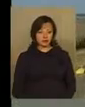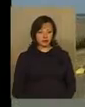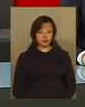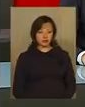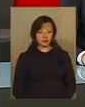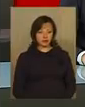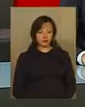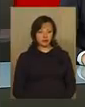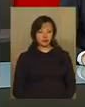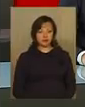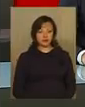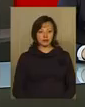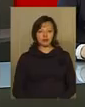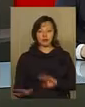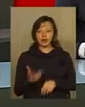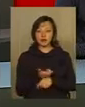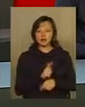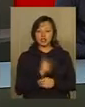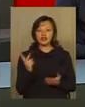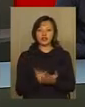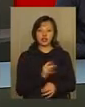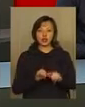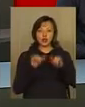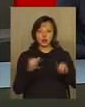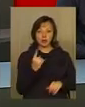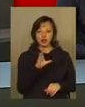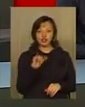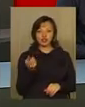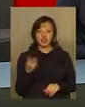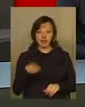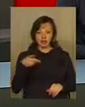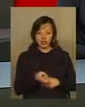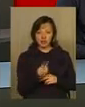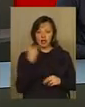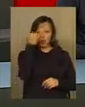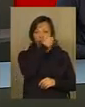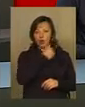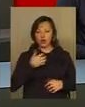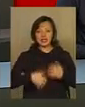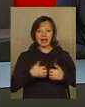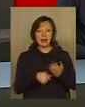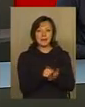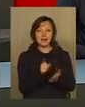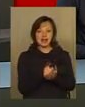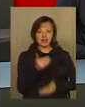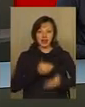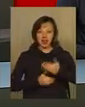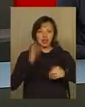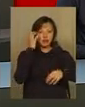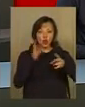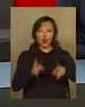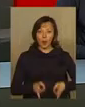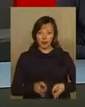панорама. Більше ніж удвічі зростуть з 1 січня 2012 року середні пенсії інвалідів